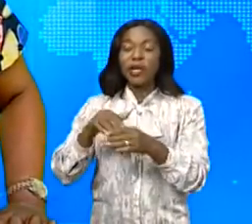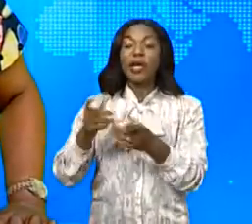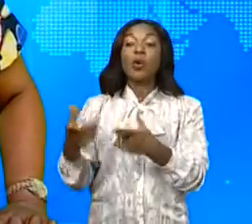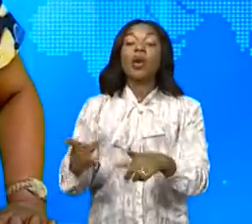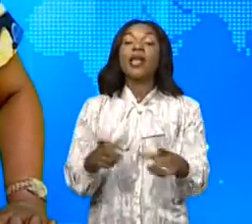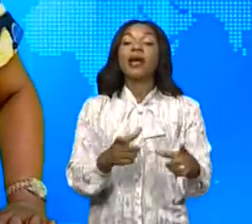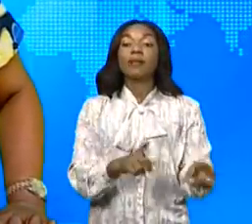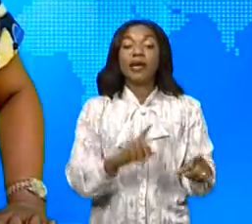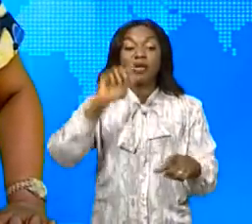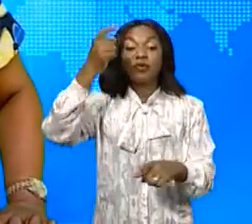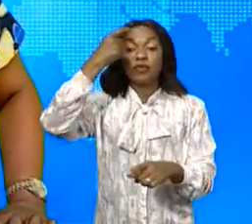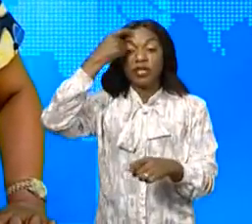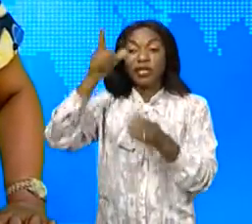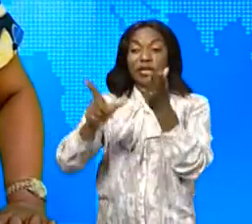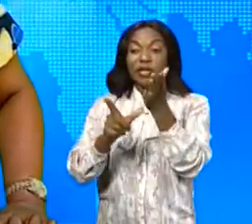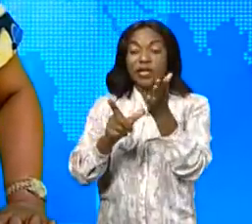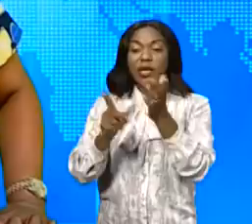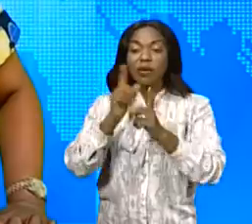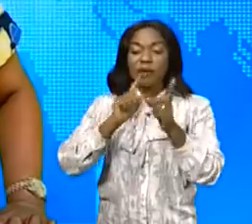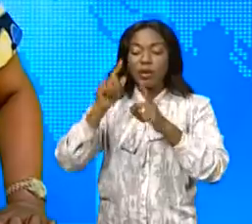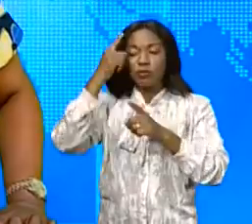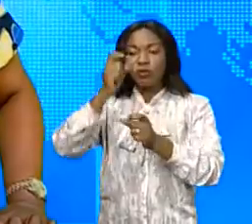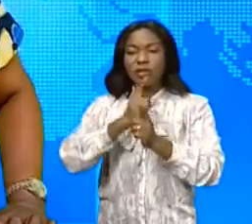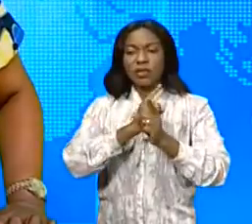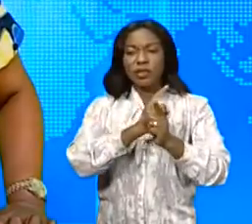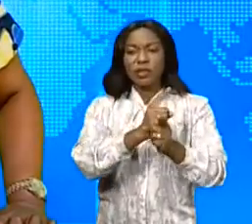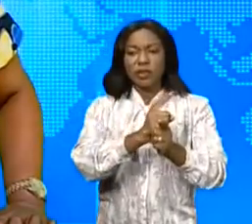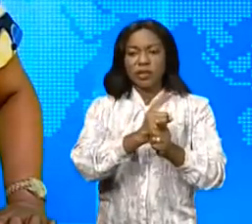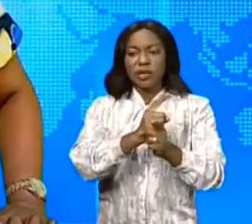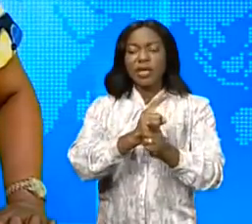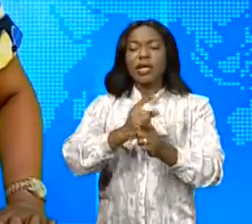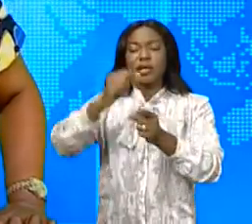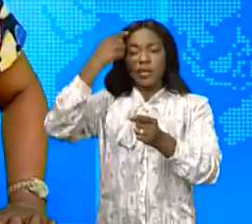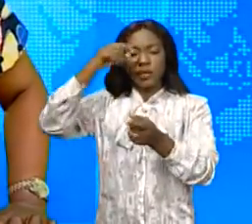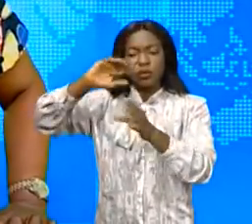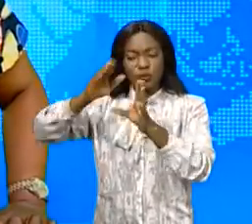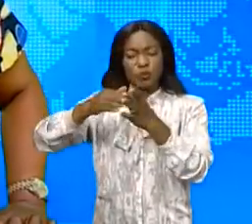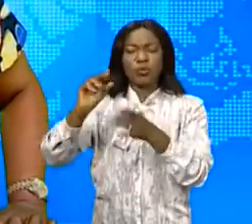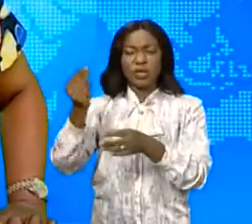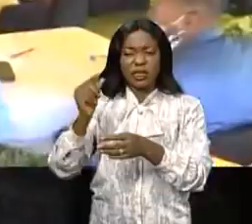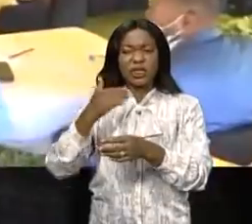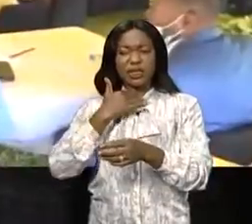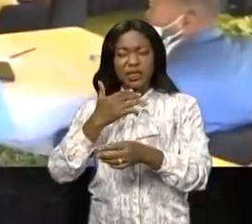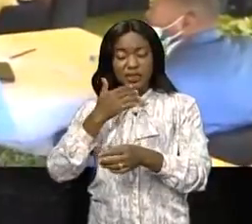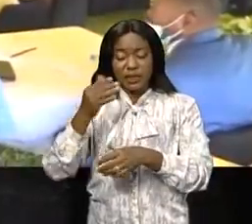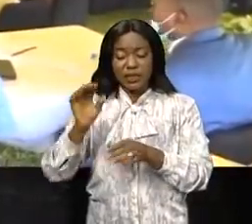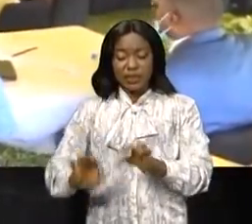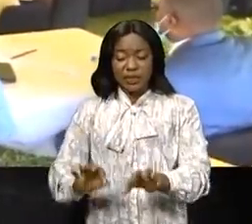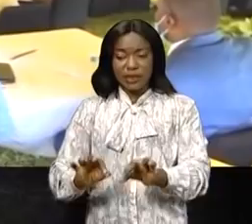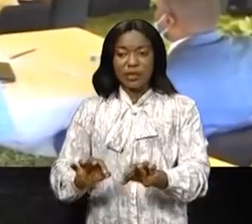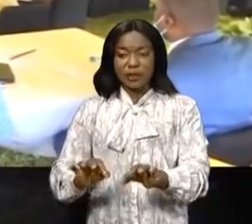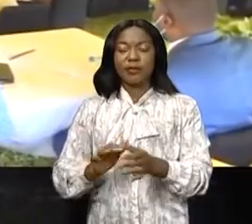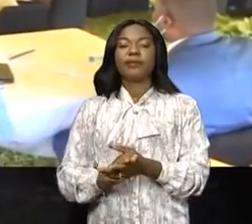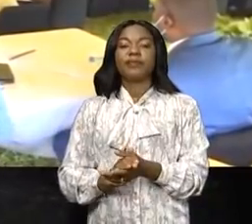Olaba, le gouverneur intérimaire plaide pour la sécurisation des ressources minières de la Provence. La concession